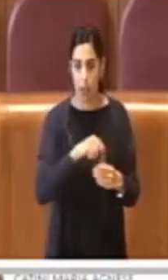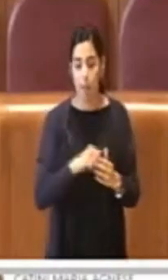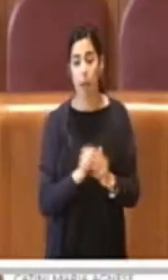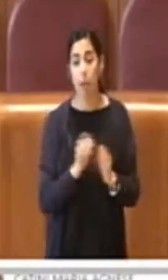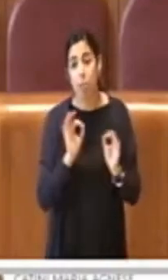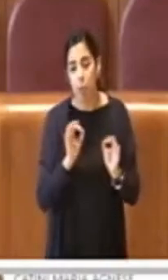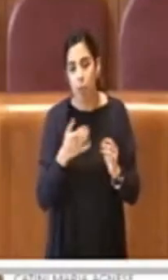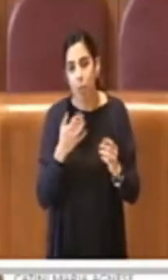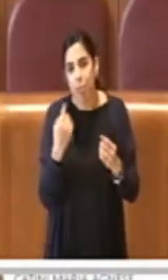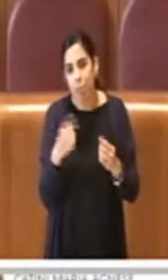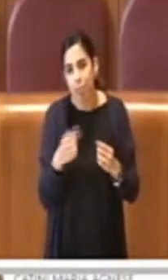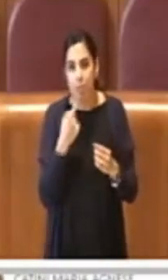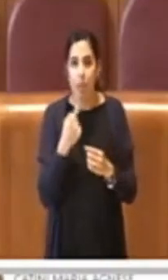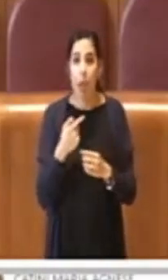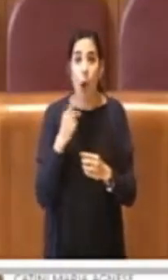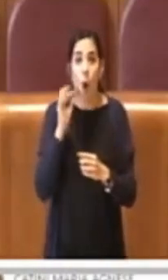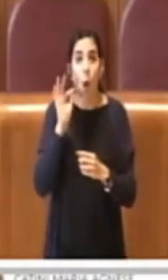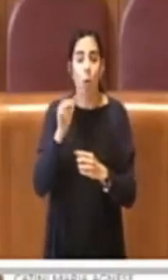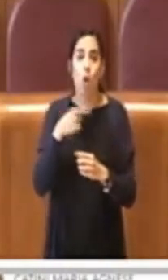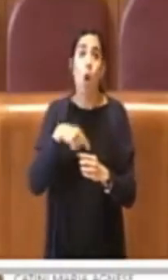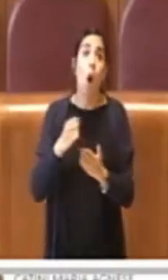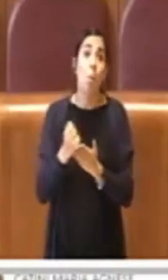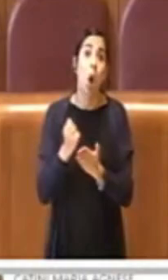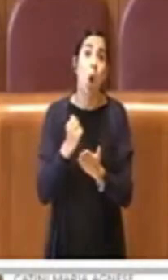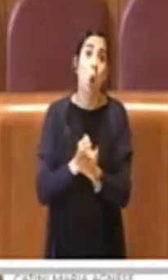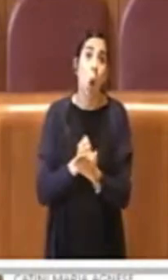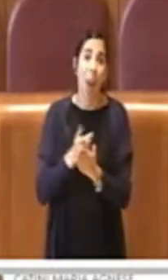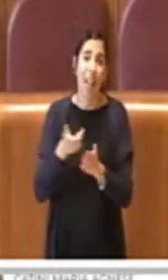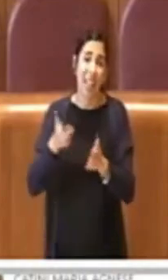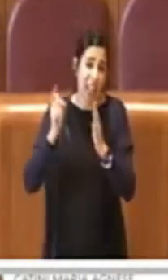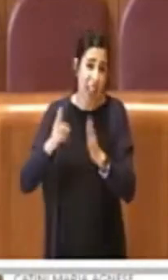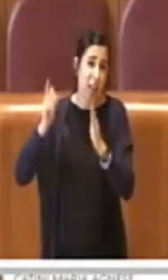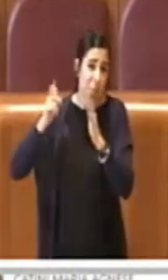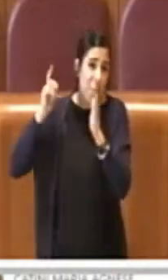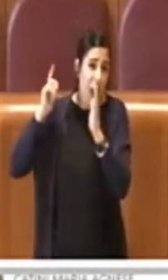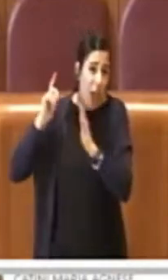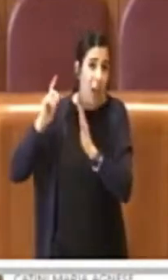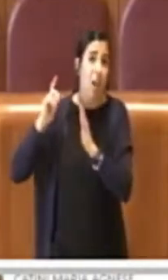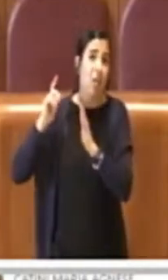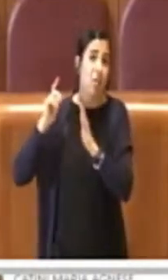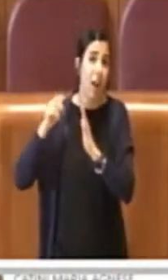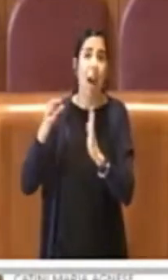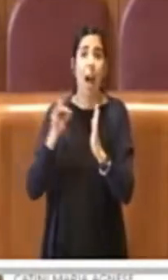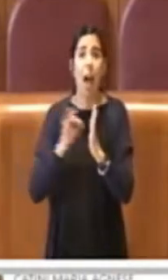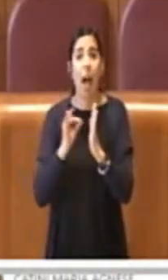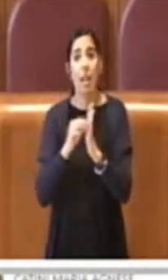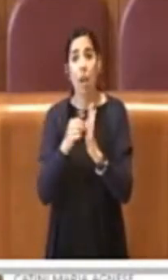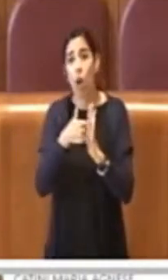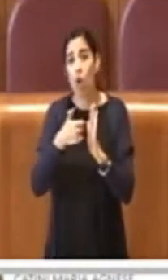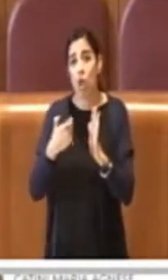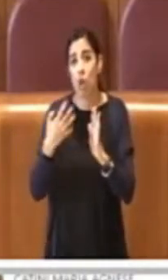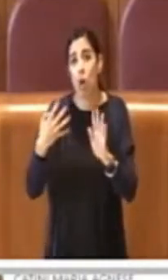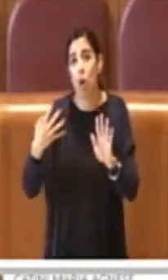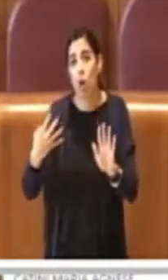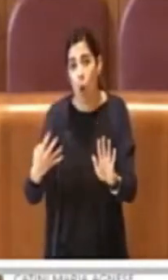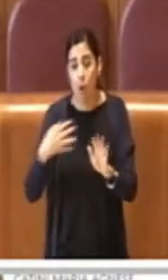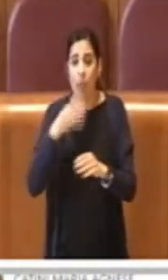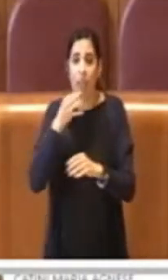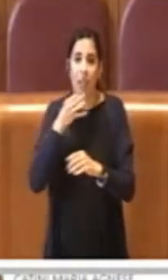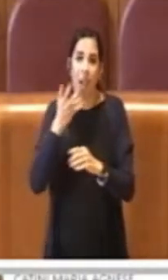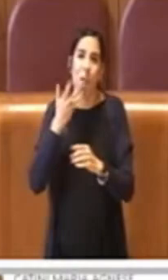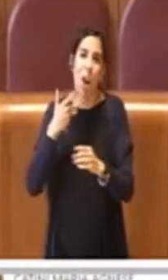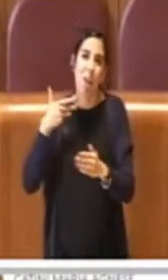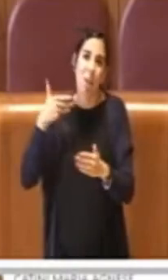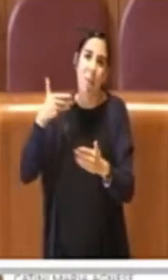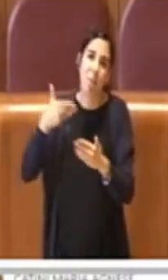con l'intento probabilmente noi l'abbiamo protocollata settimane fa come articolo 109, insomma con l'idea di andare in dirittura d